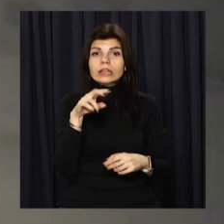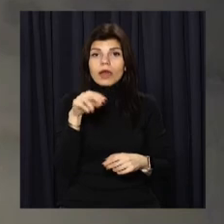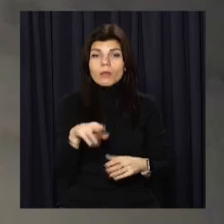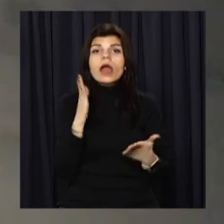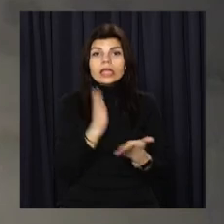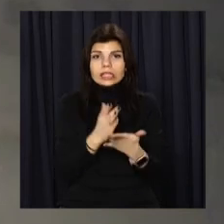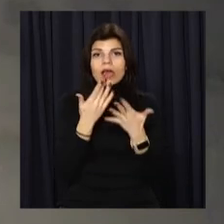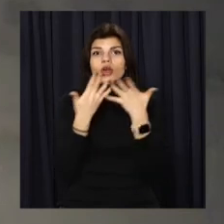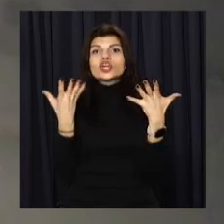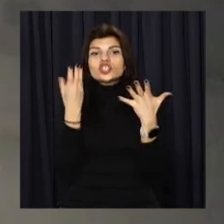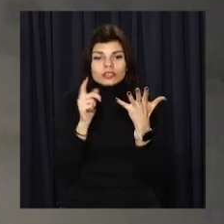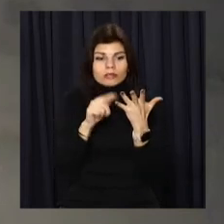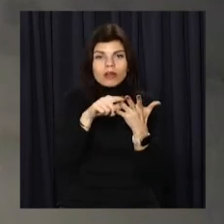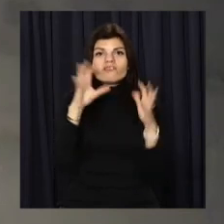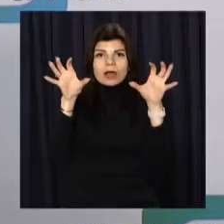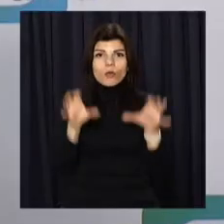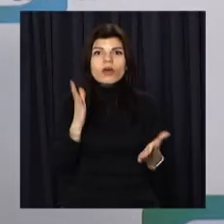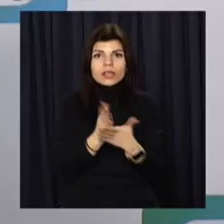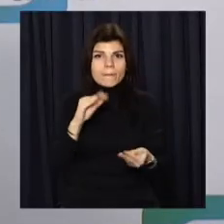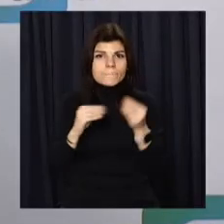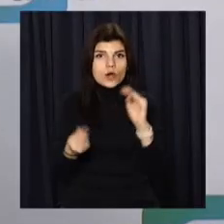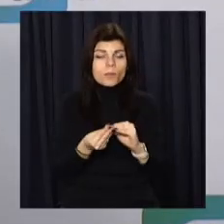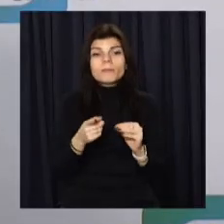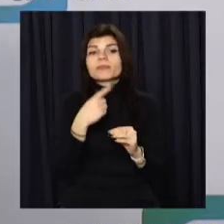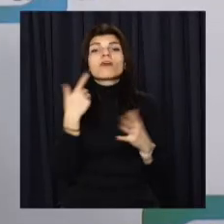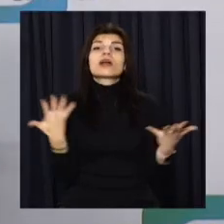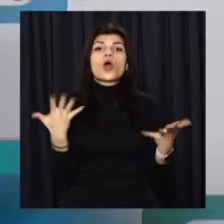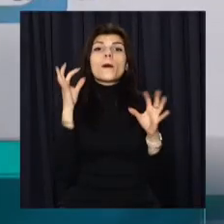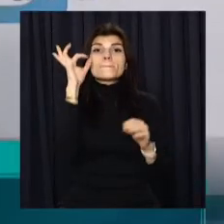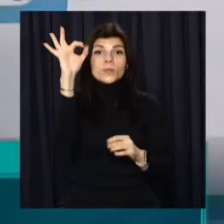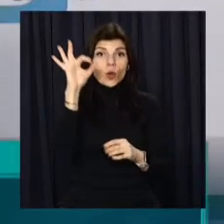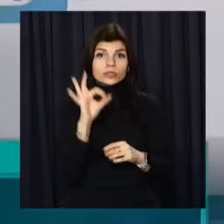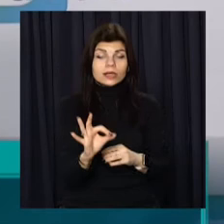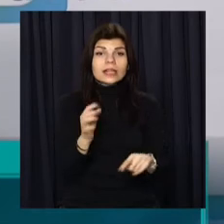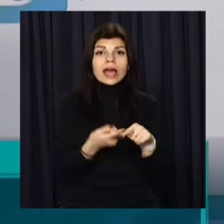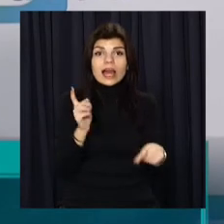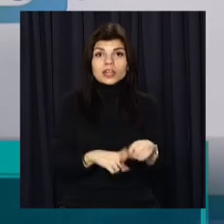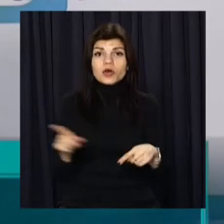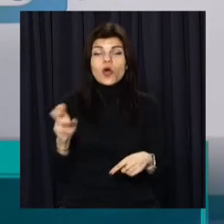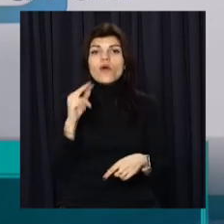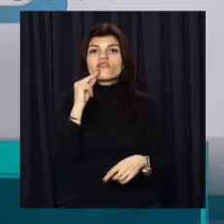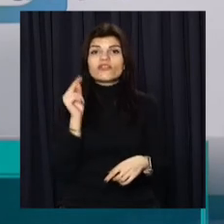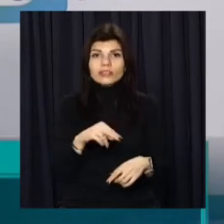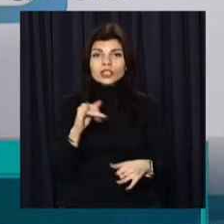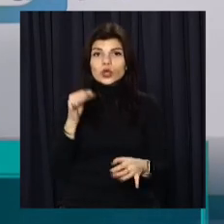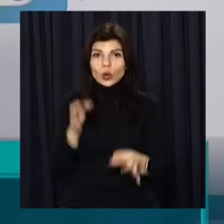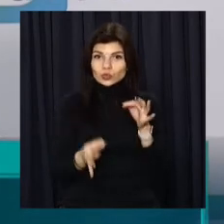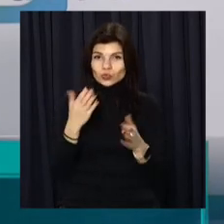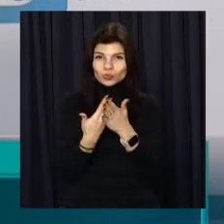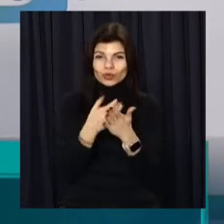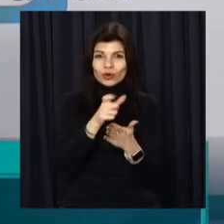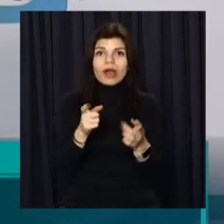українському законодавстві. Кілька процент цих обвиняемих і осуддених